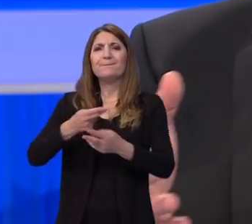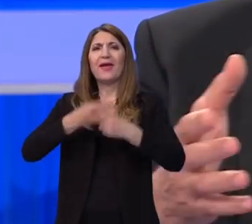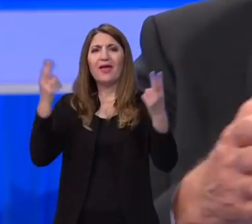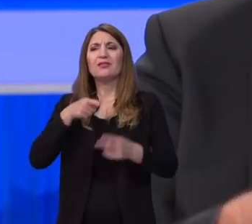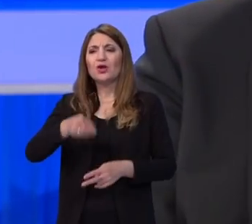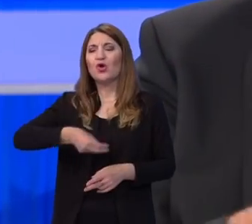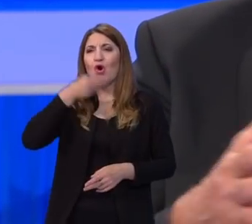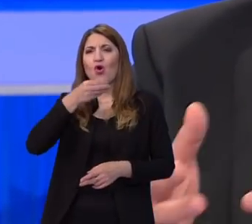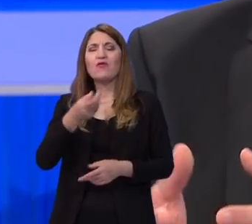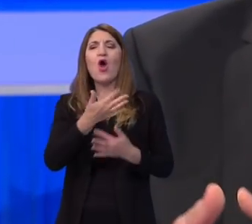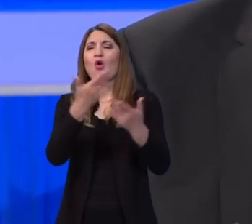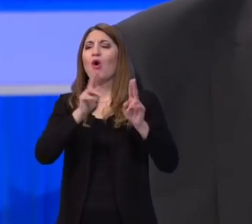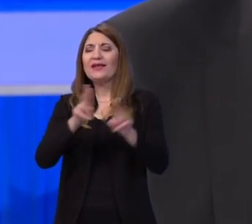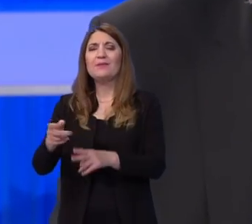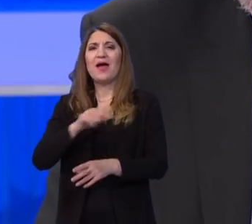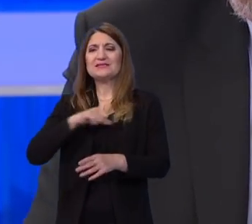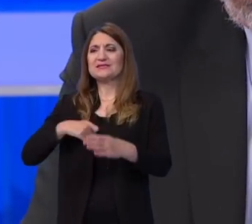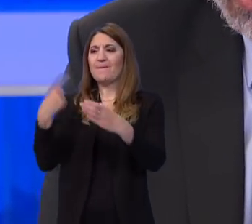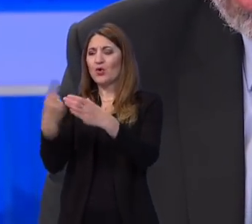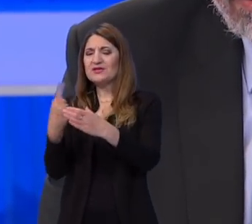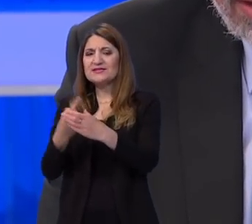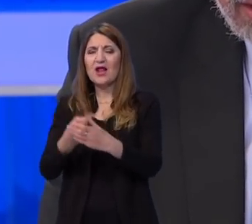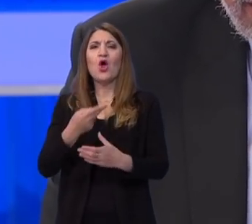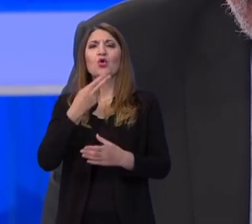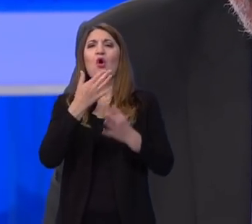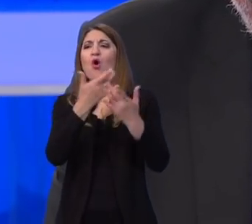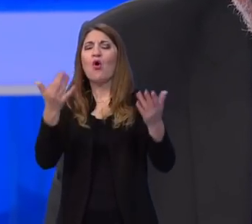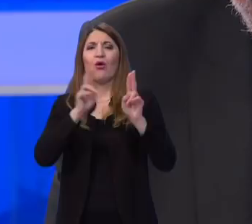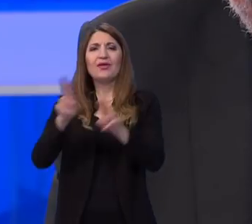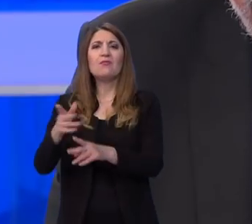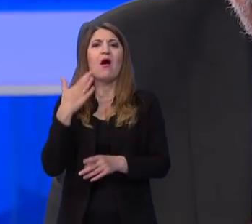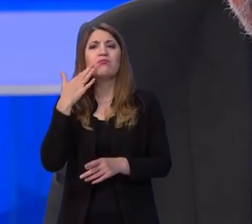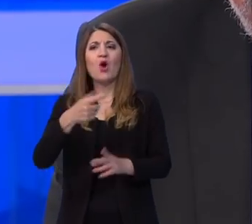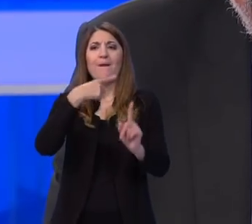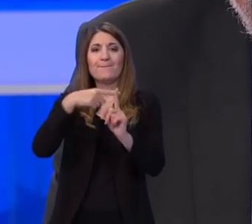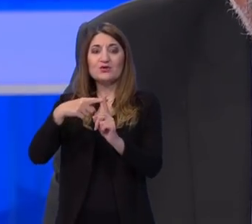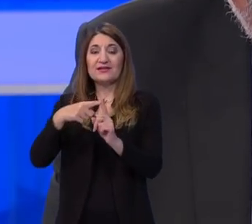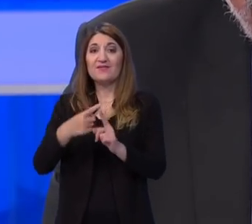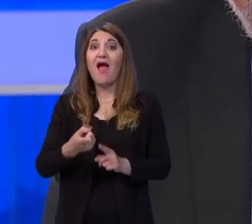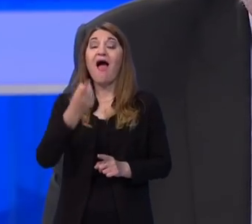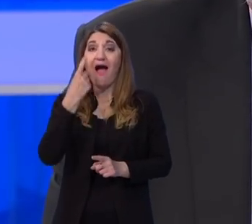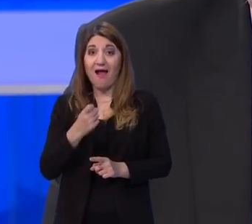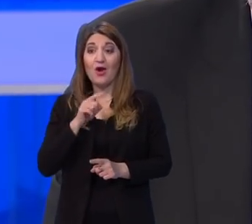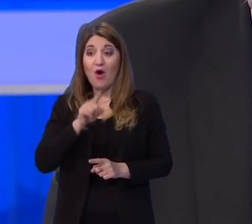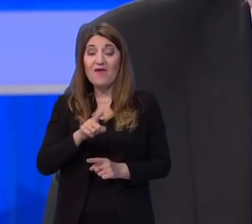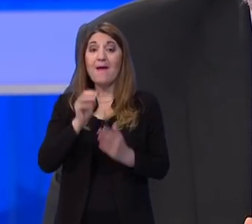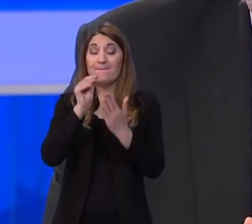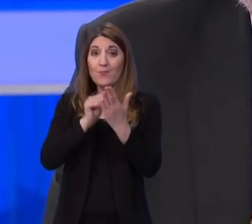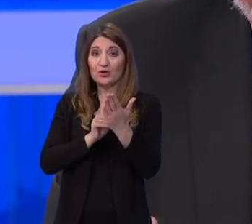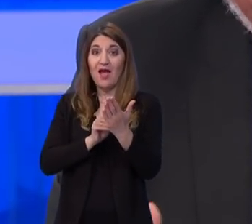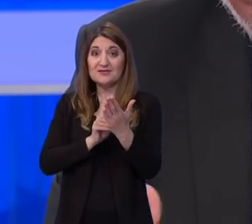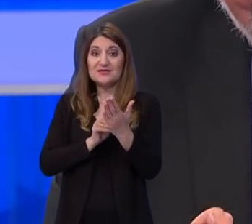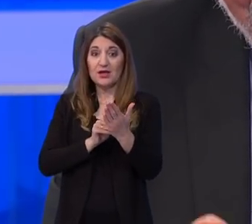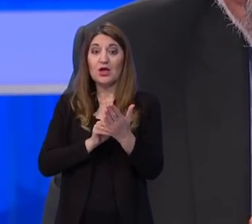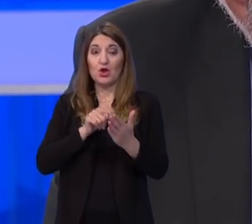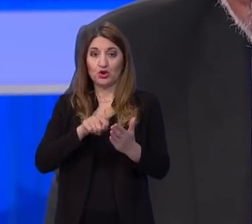volkoj, u samoizolaciju onoliko je u pozitivnih, završili sa podacima koje ćemo